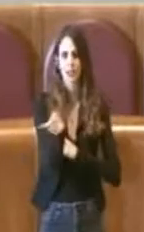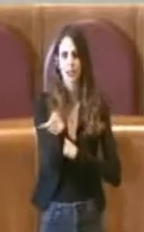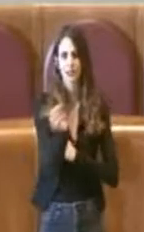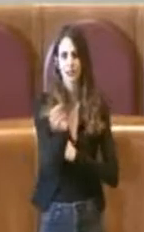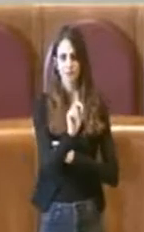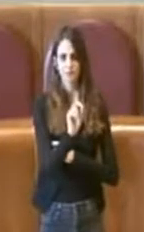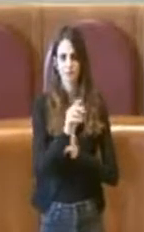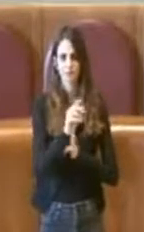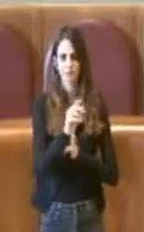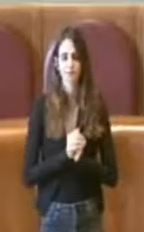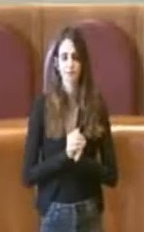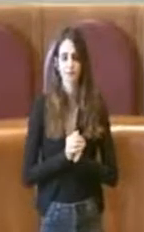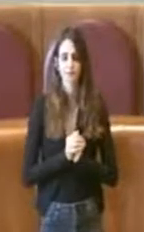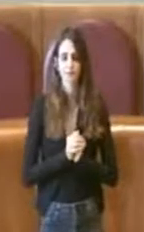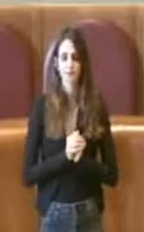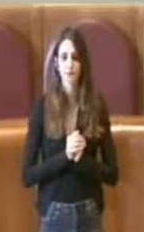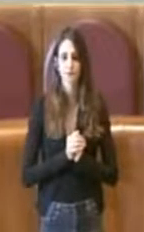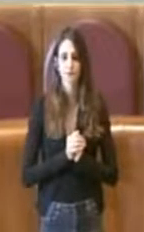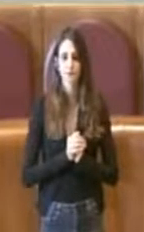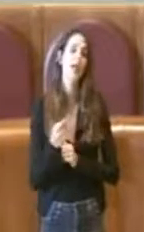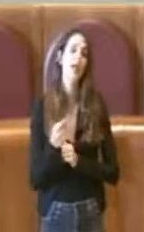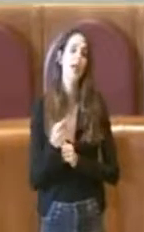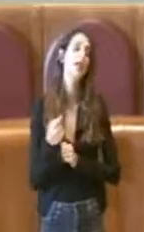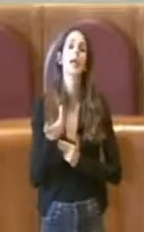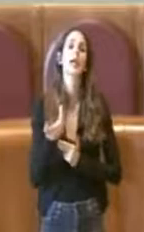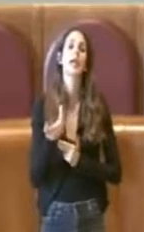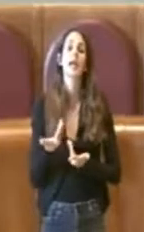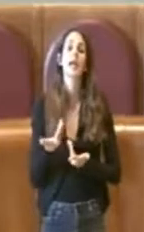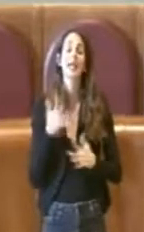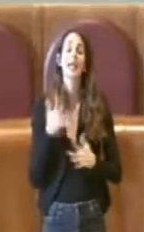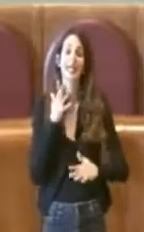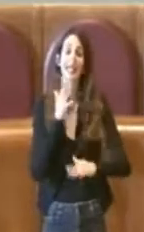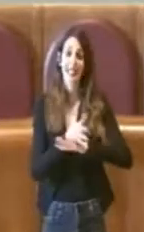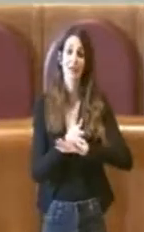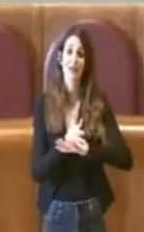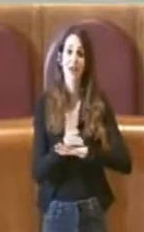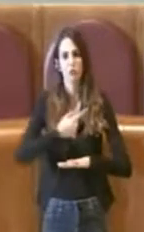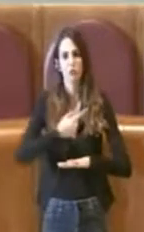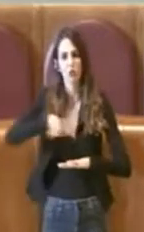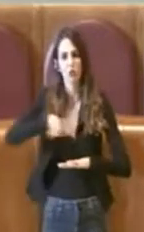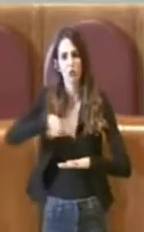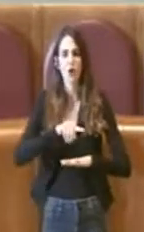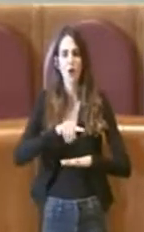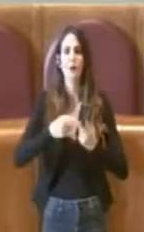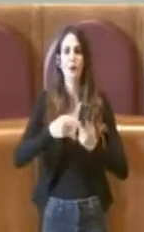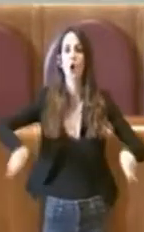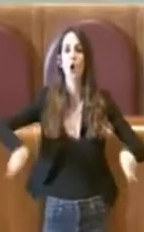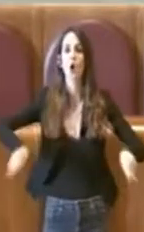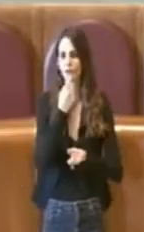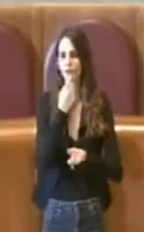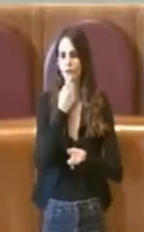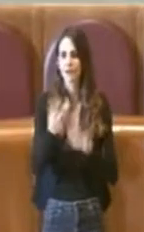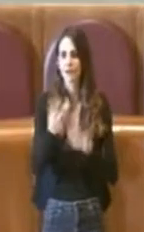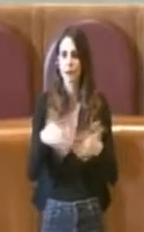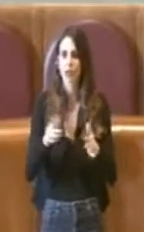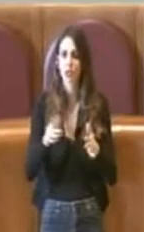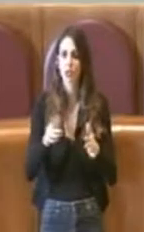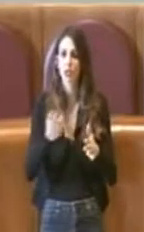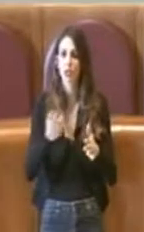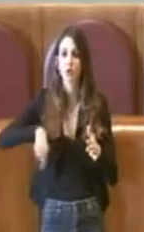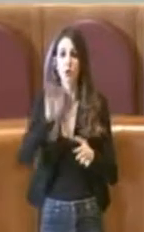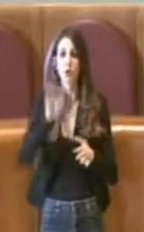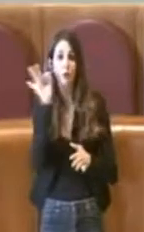collocazione di questo intervento, come abbiamo evidenziato in Commissione, non ci vede da un punto di vista politico